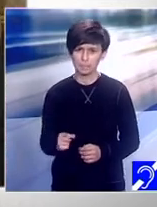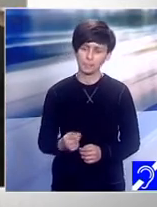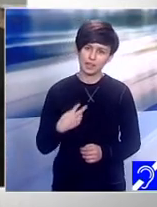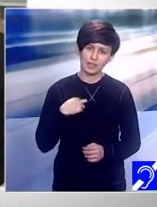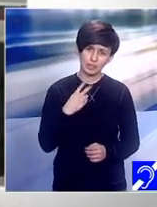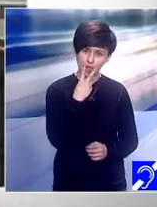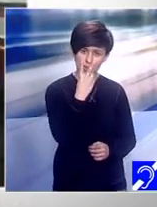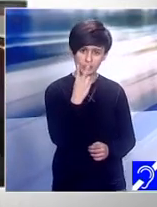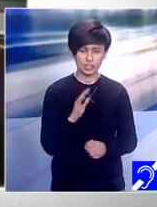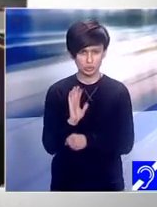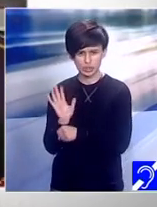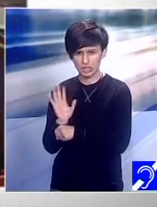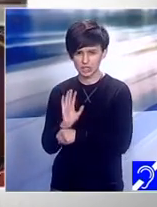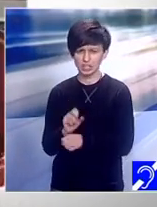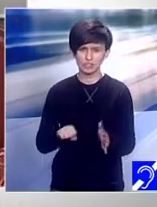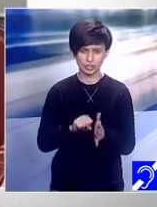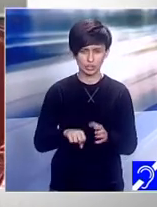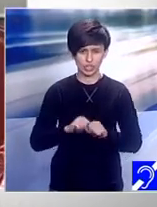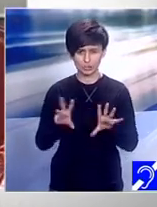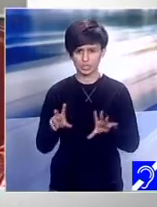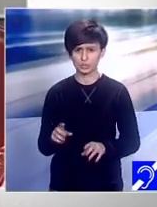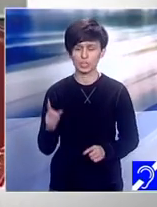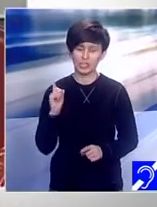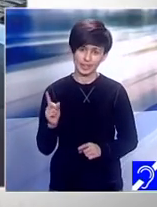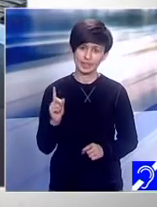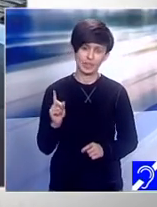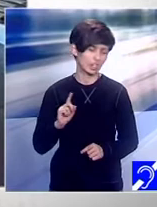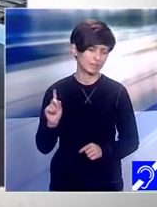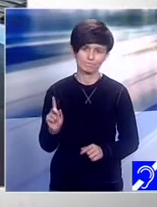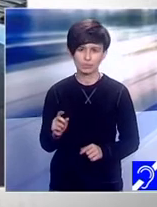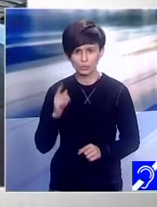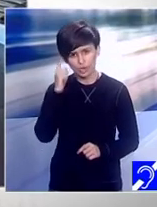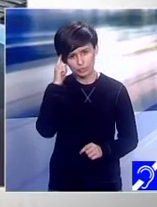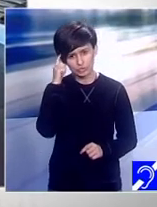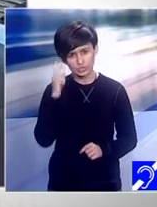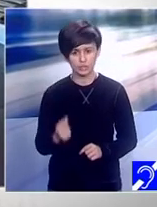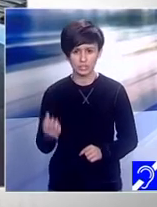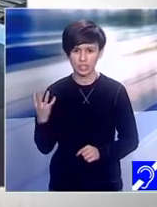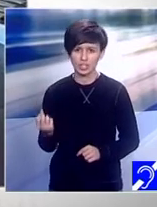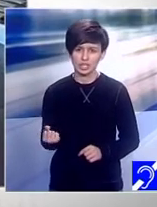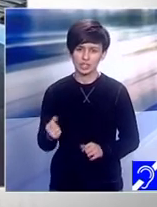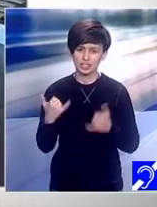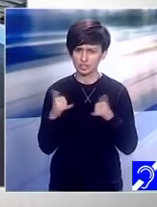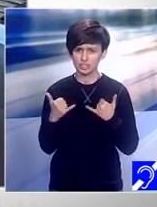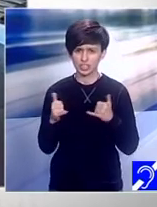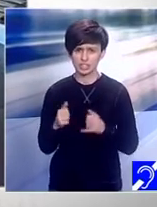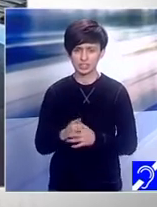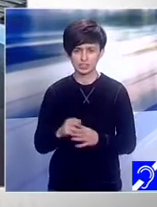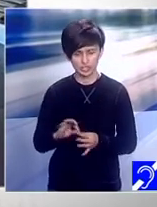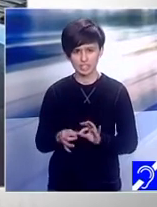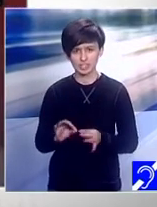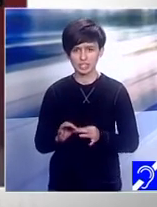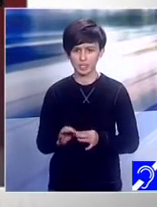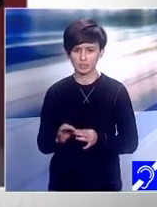idei, dar nu știam ce înseamnă chiar să crești un copil, să trăiești cu el, să te lupți pentru el. Asta nu știam. Dar știam cum